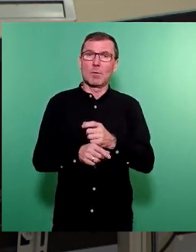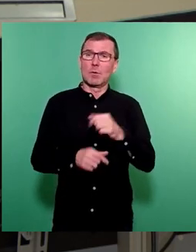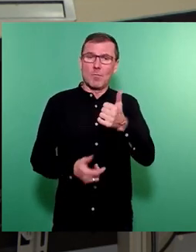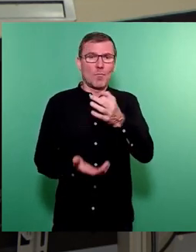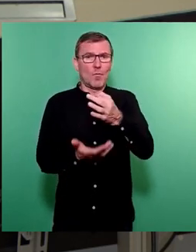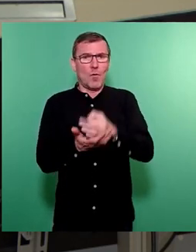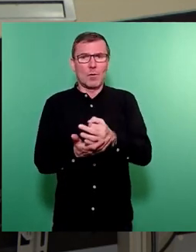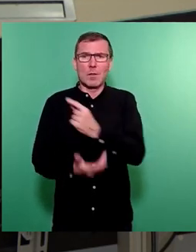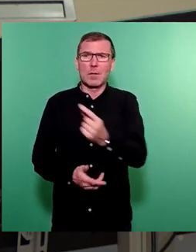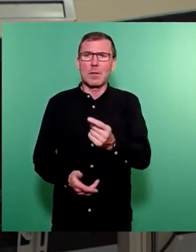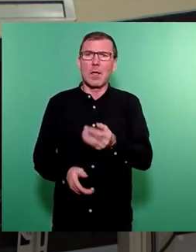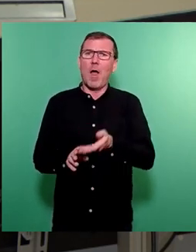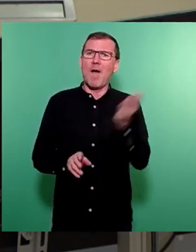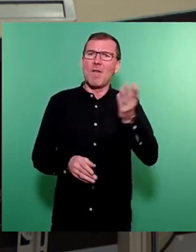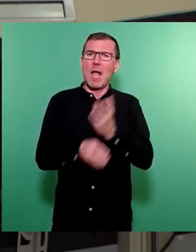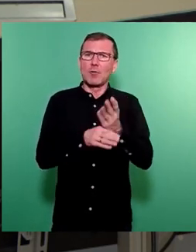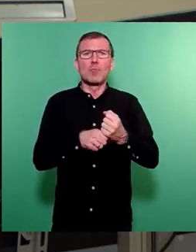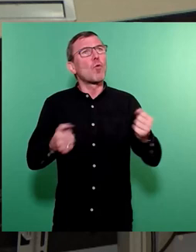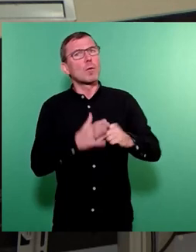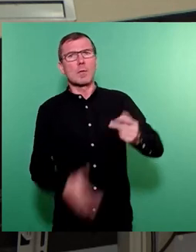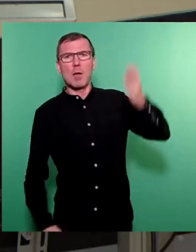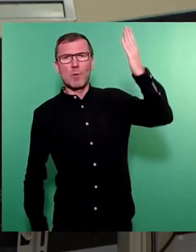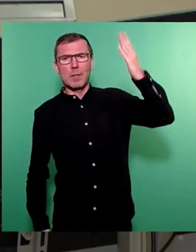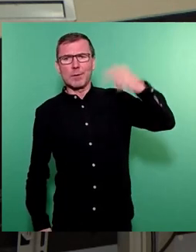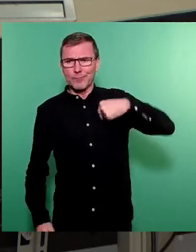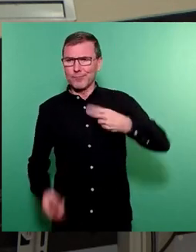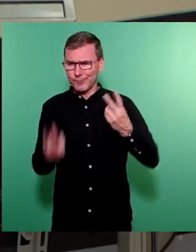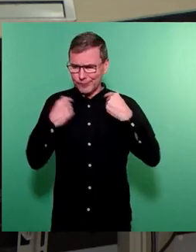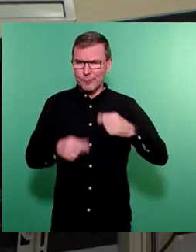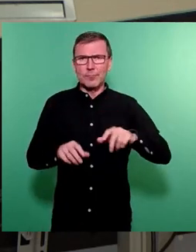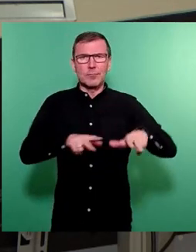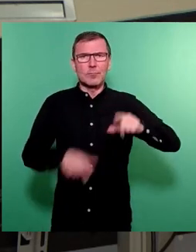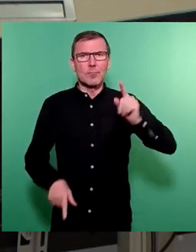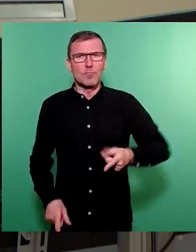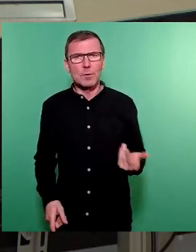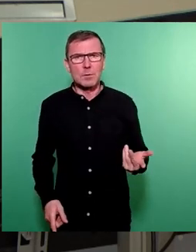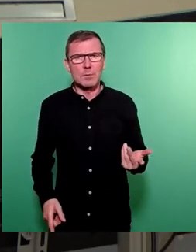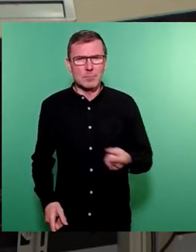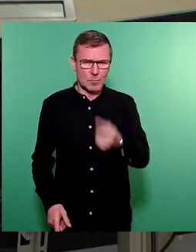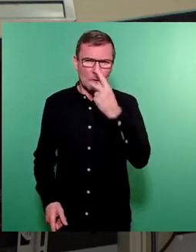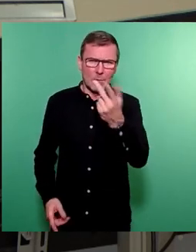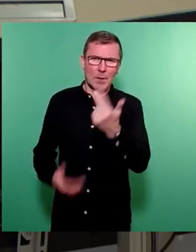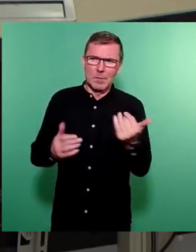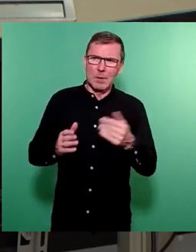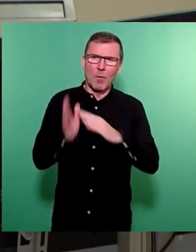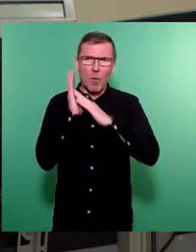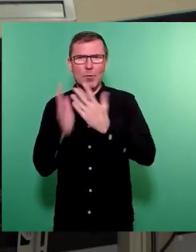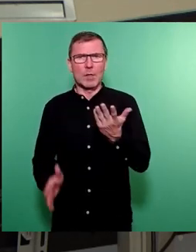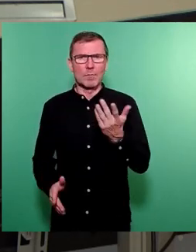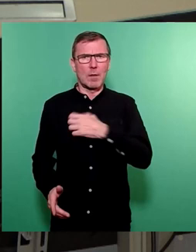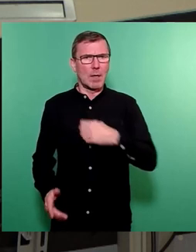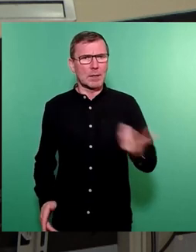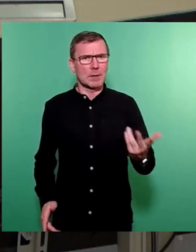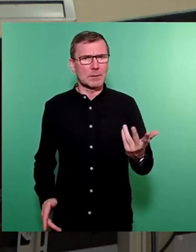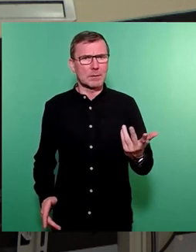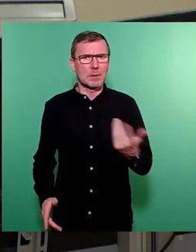Fehlentscheidung der großen Politik ausbaden müssen. Sie wissen ja, wie es aussieht mit den Unterkünften, die wir in Dresden nicht